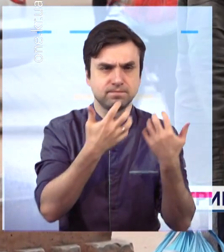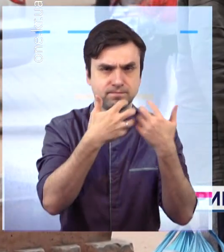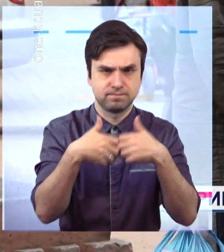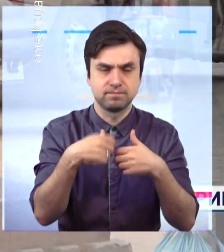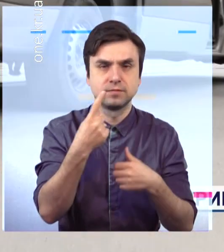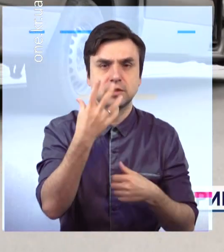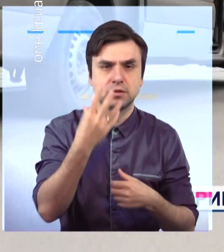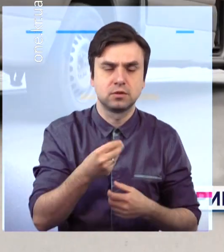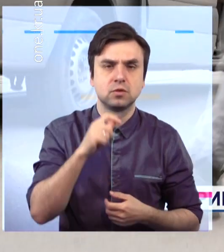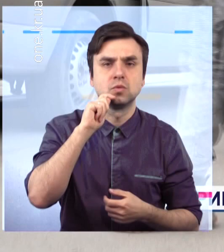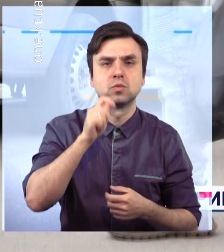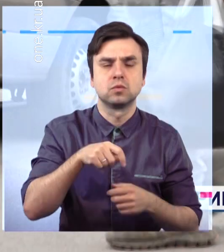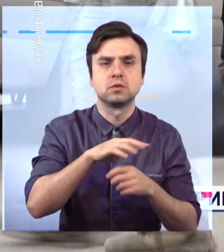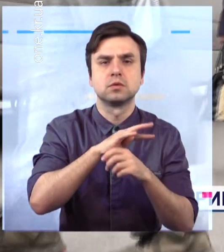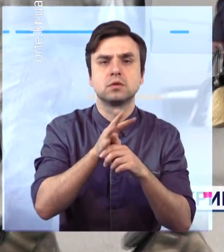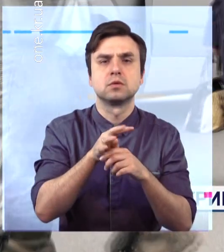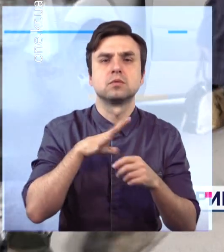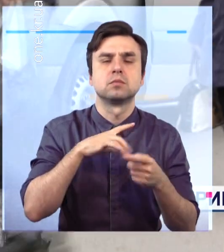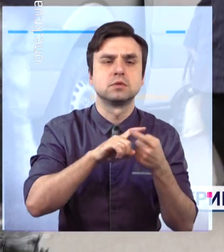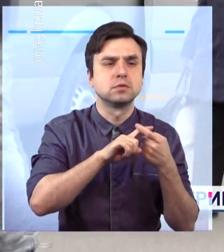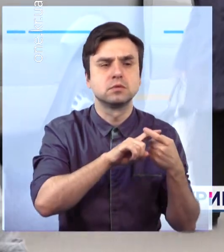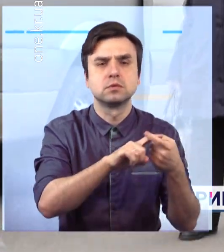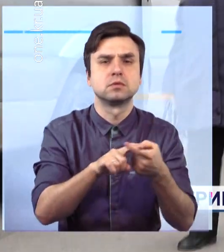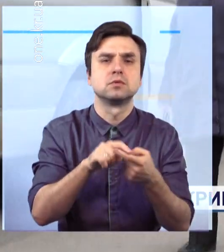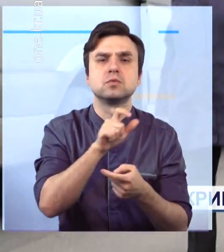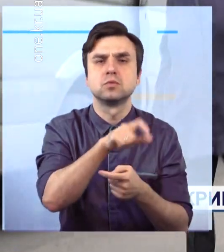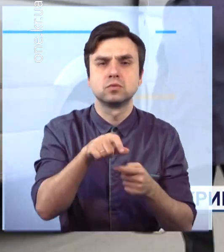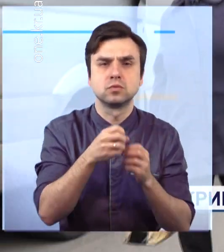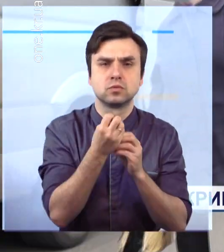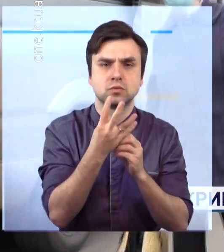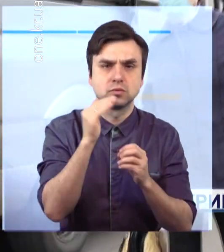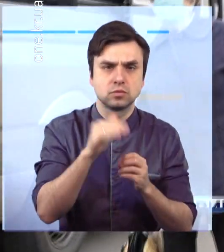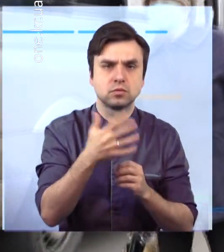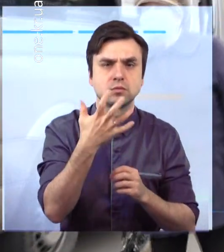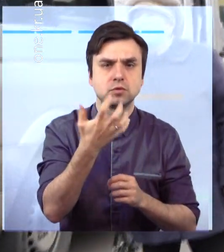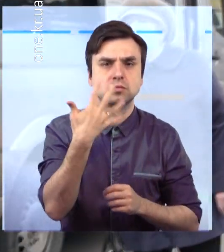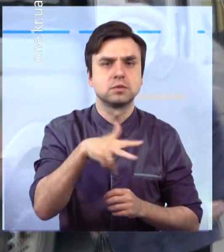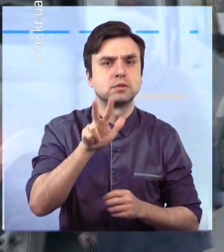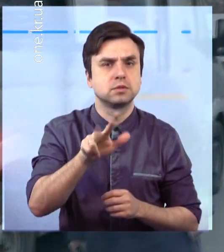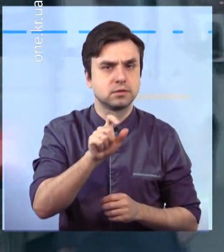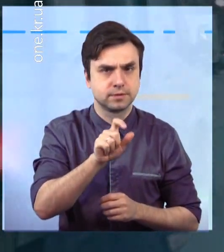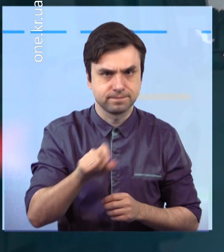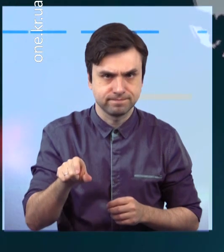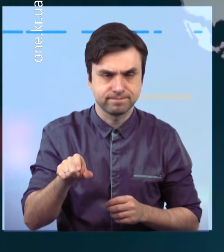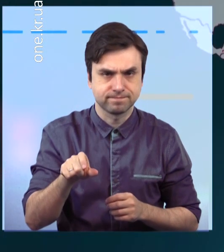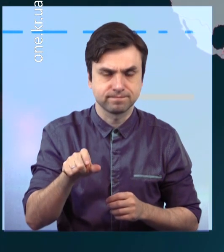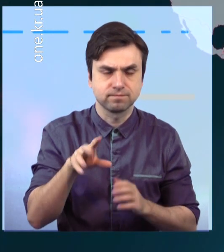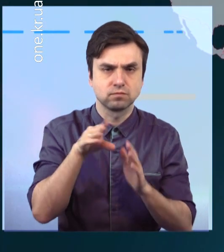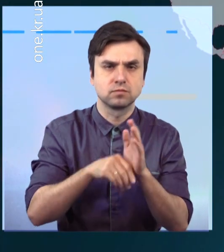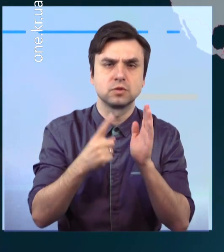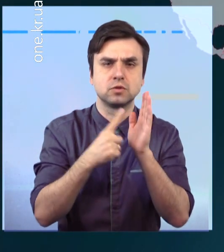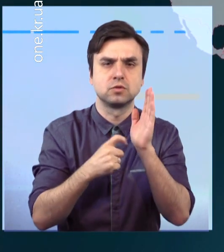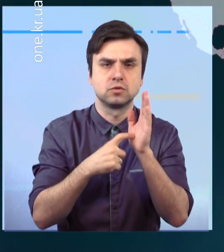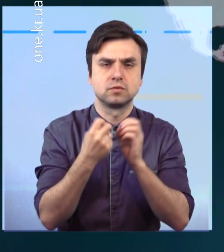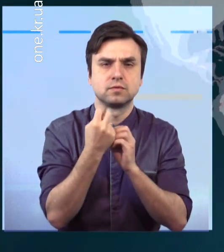COVID-19 інфікувалися ще 14 тисяч 553 людини. З них 612 дітей, також